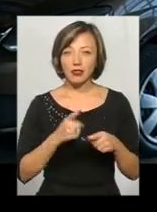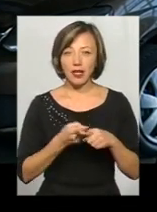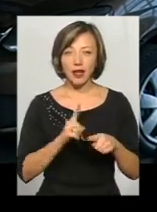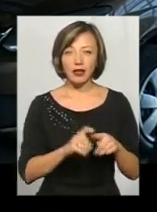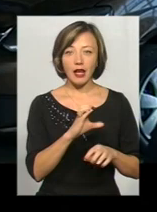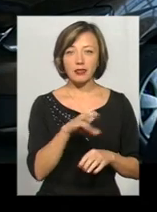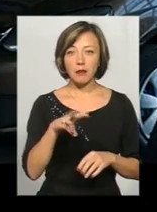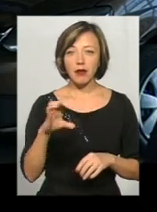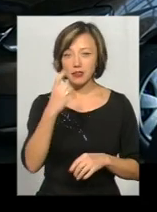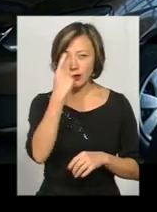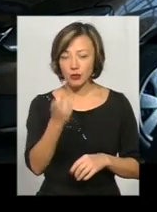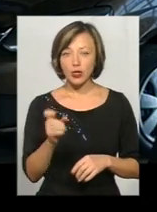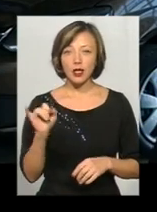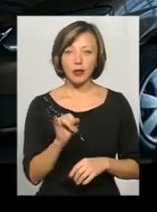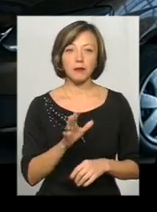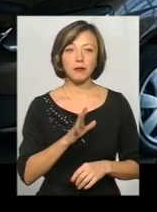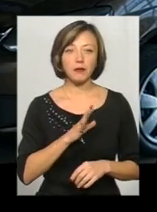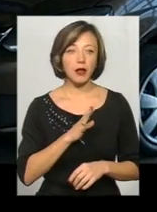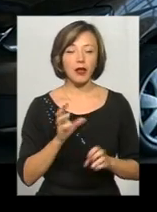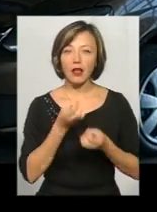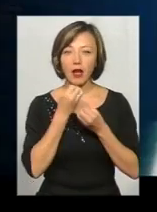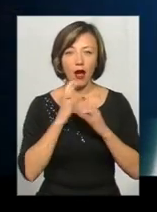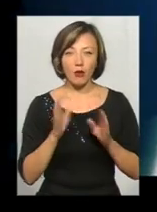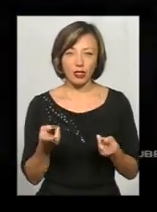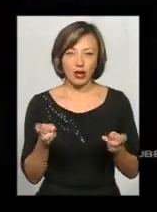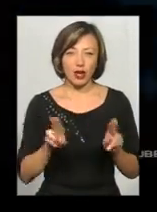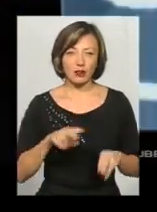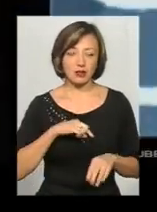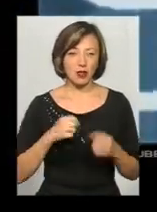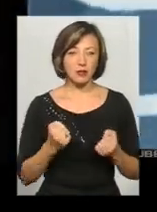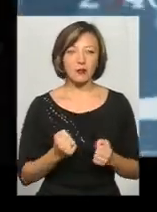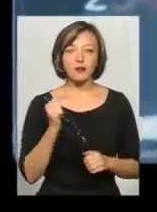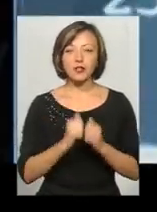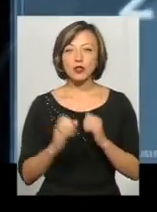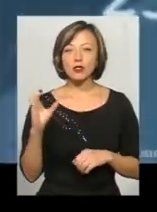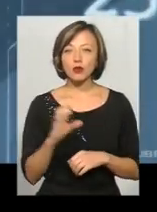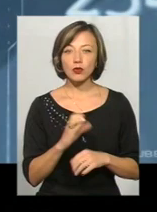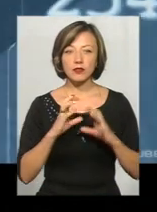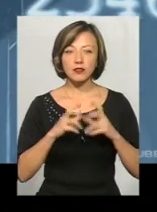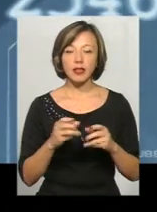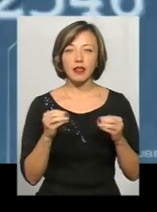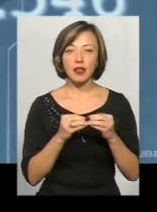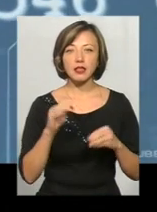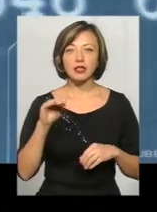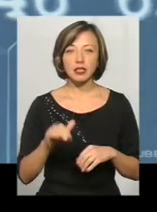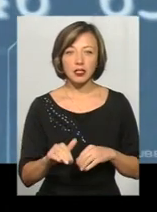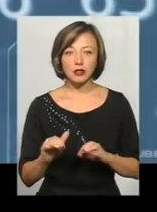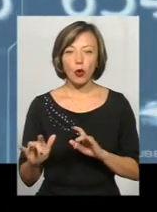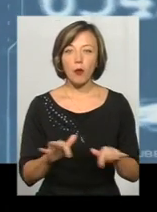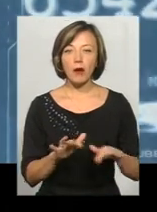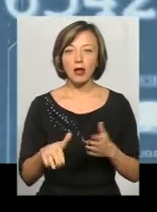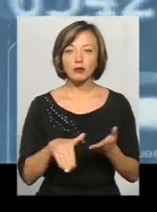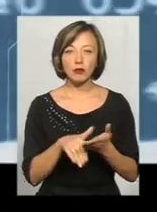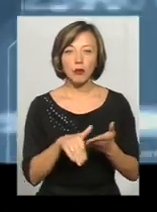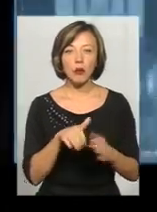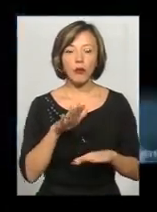смс-разв'язку. І, звісно, був нехороший осадок. Щосекунду у світі здійснюється приблизно 10 тисяч операцій за